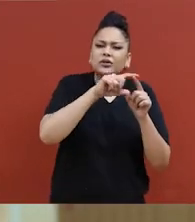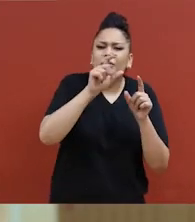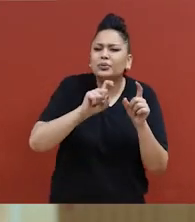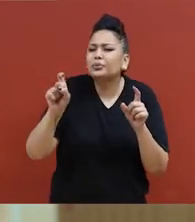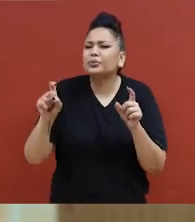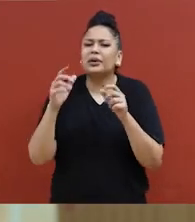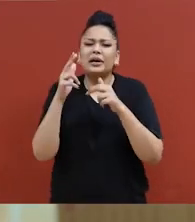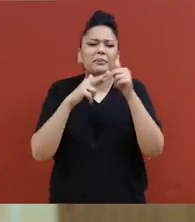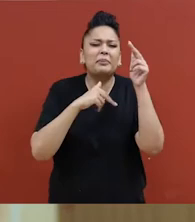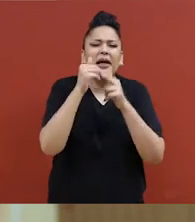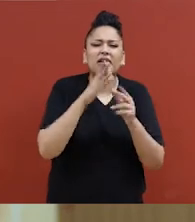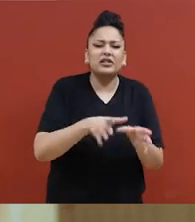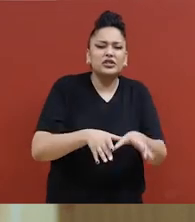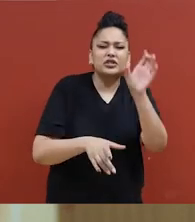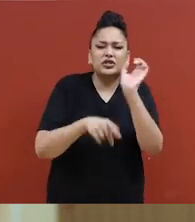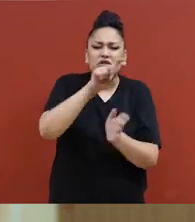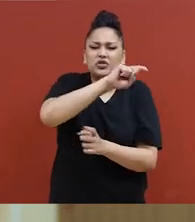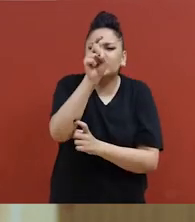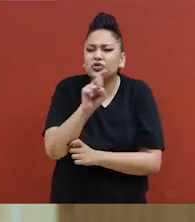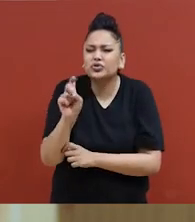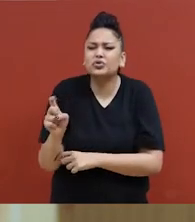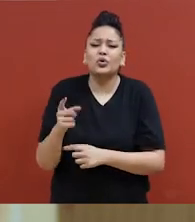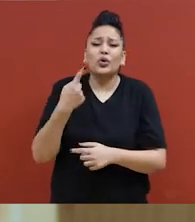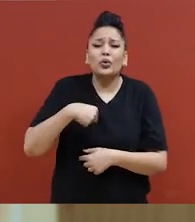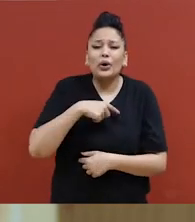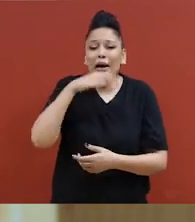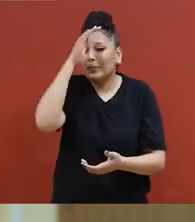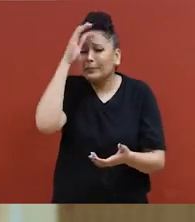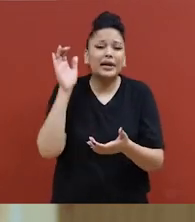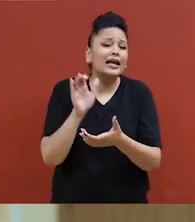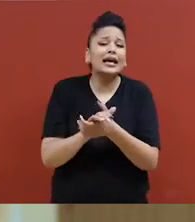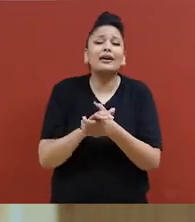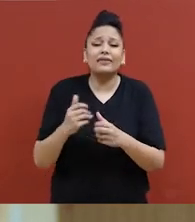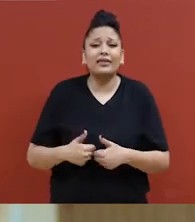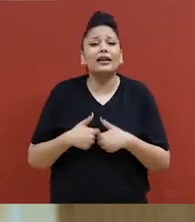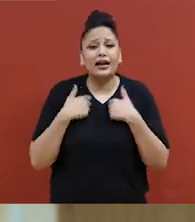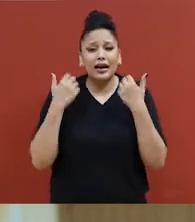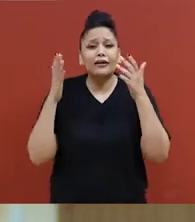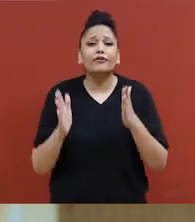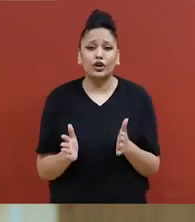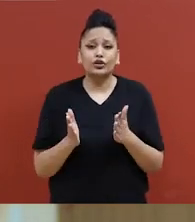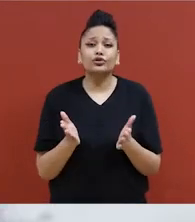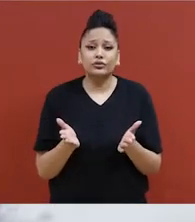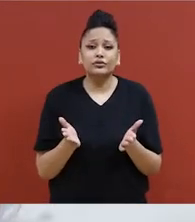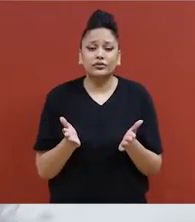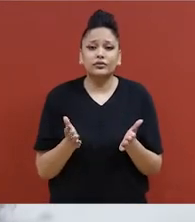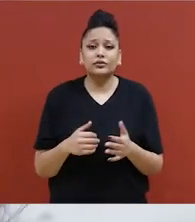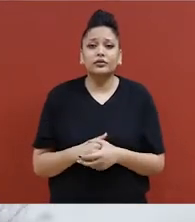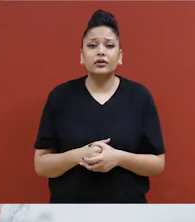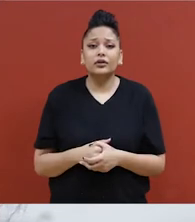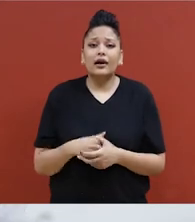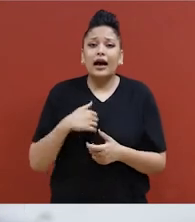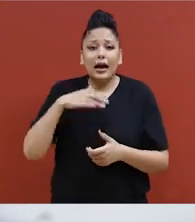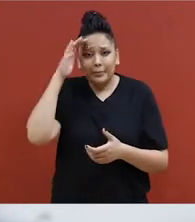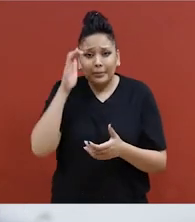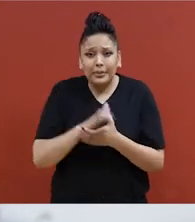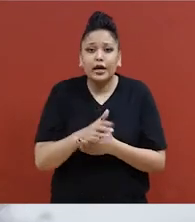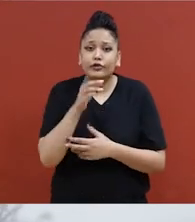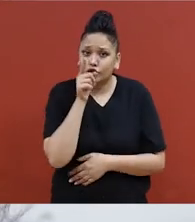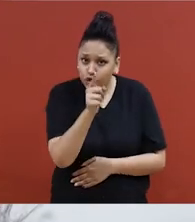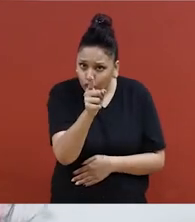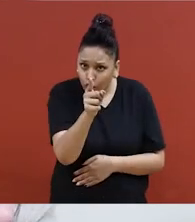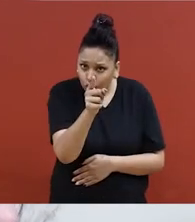Oui, inscrivez-le partout sur chaque bâtiment devant lequel vous passez. Inscrivez, nous croyons, les survivants. Je vous crois.